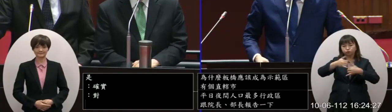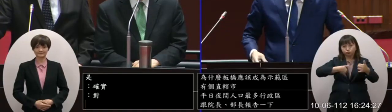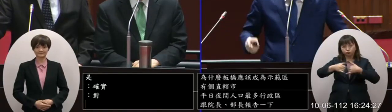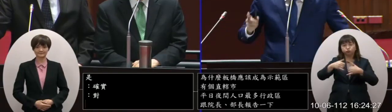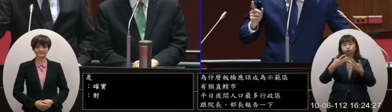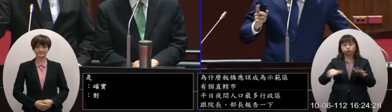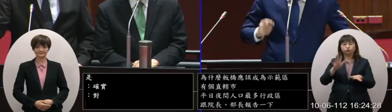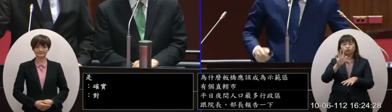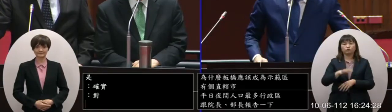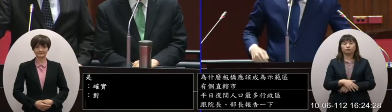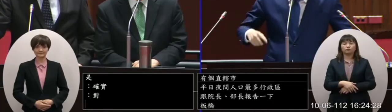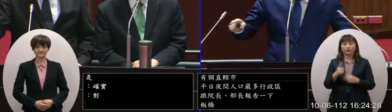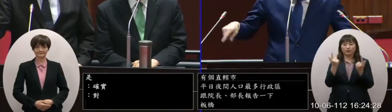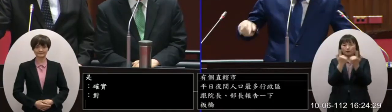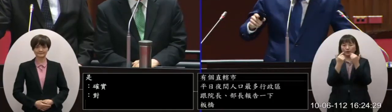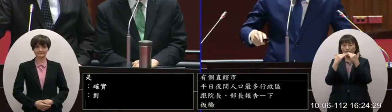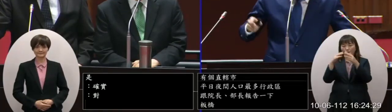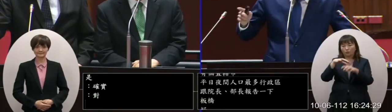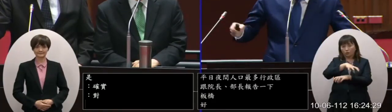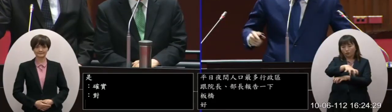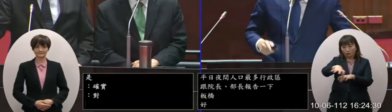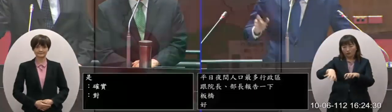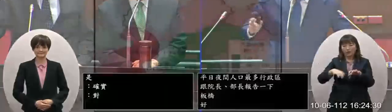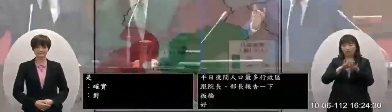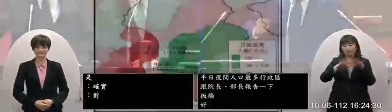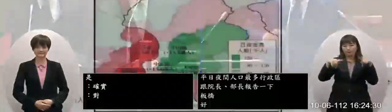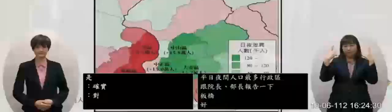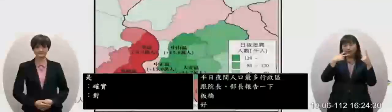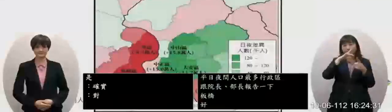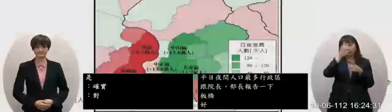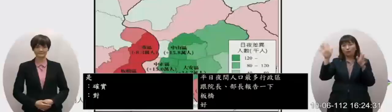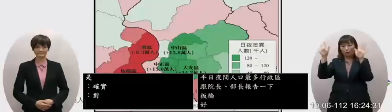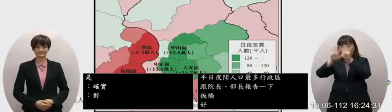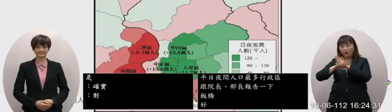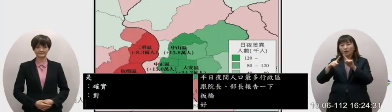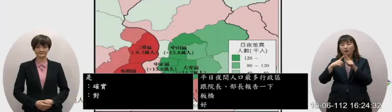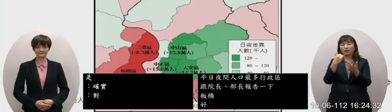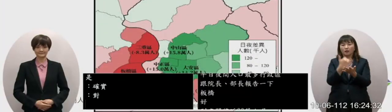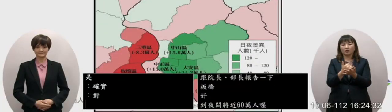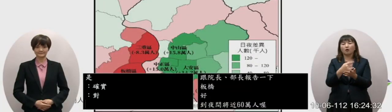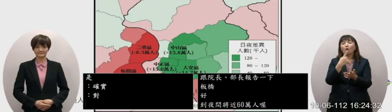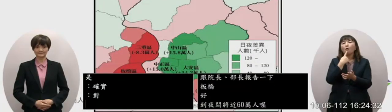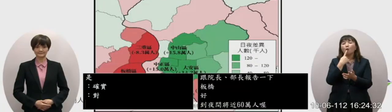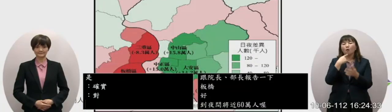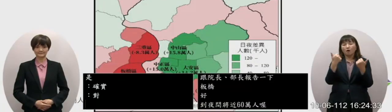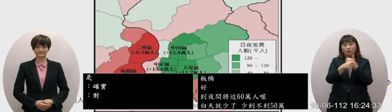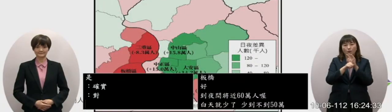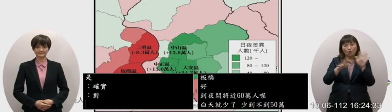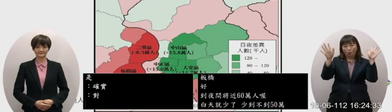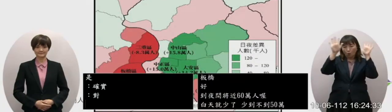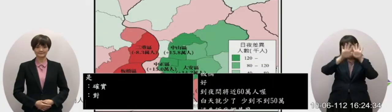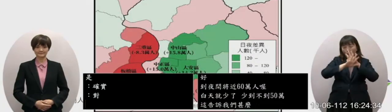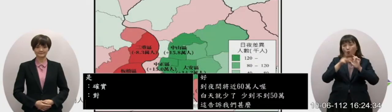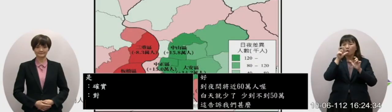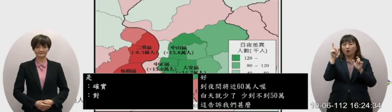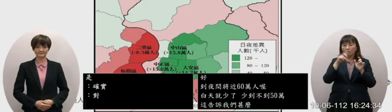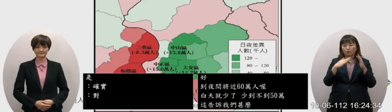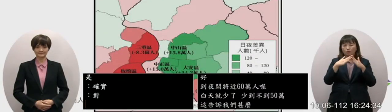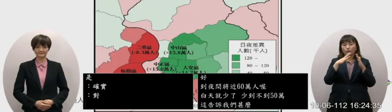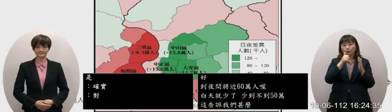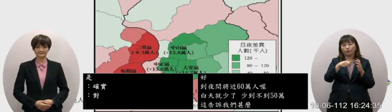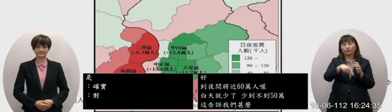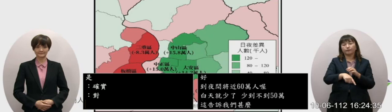吧這是台北市周邊平日跟夜間停留人口的差異紅色區就是說晚上都回來了